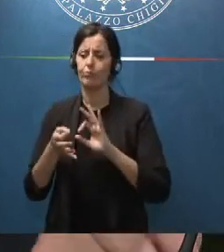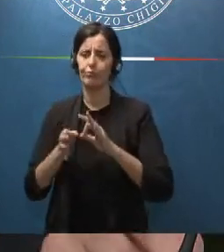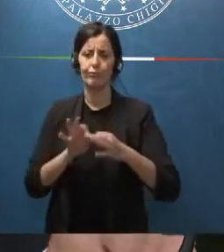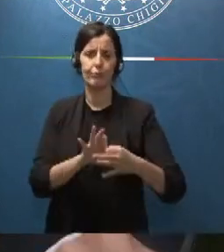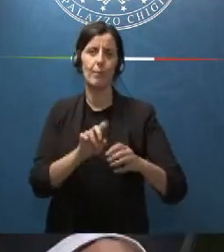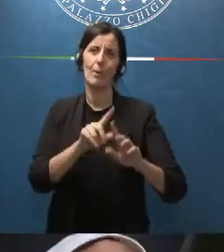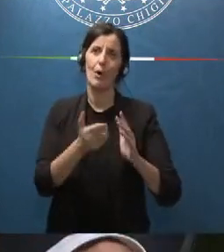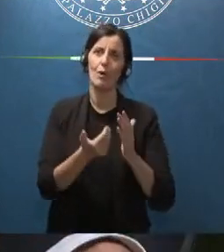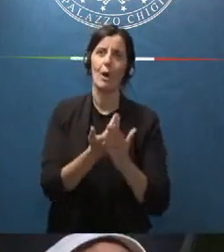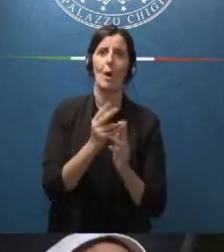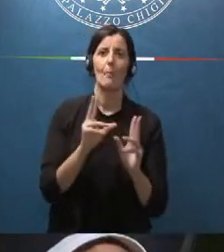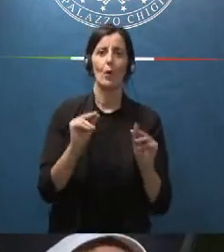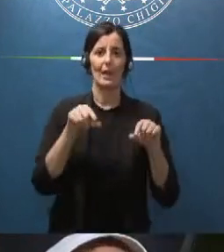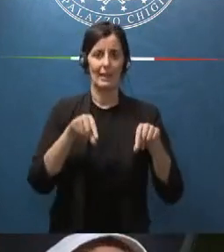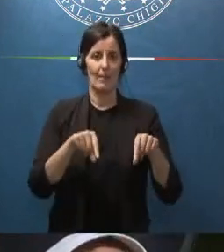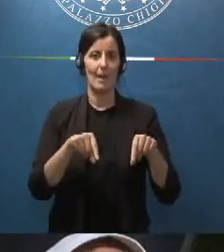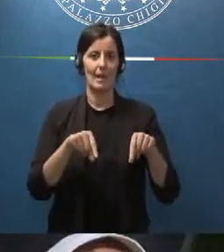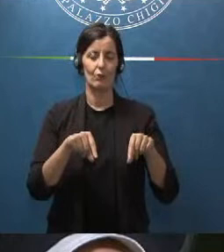termini di ammodernamento